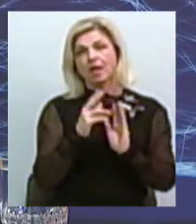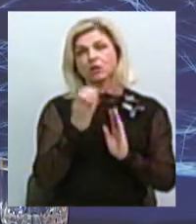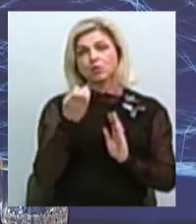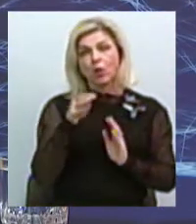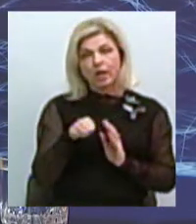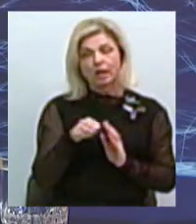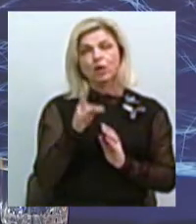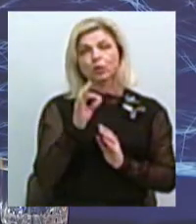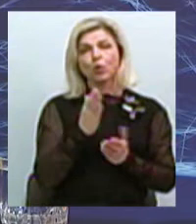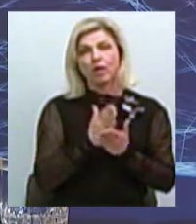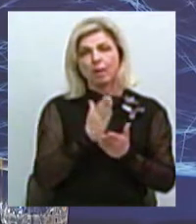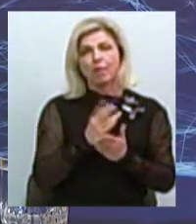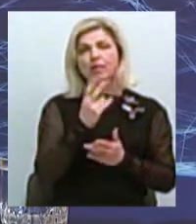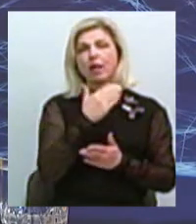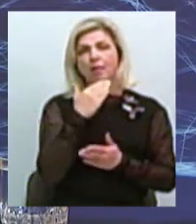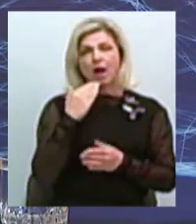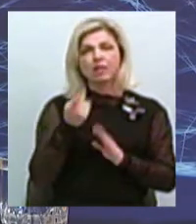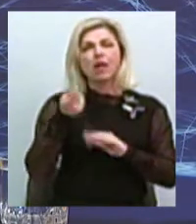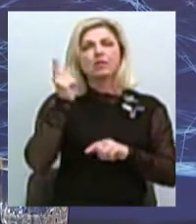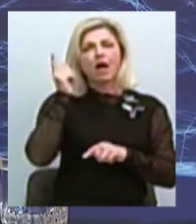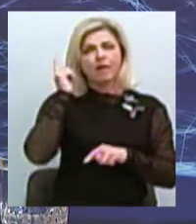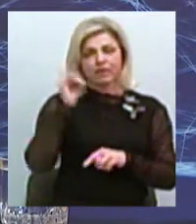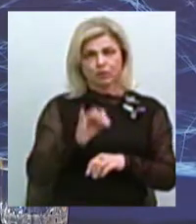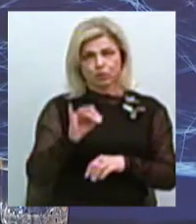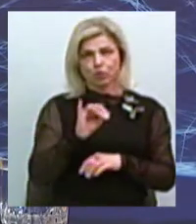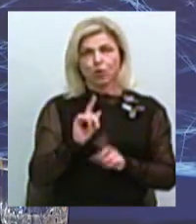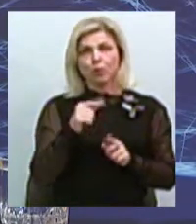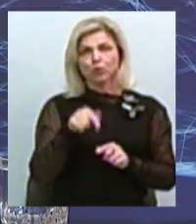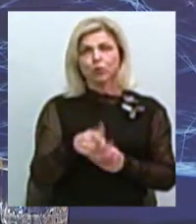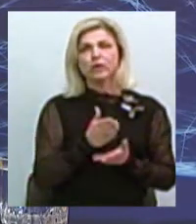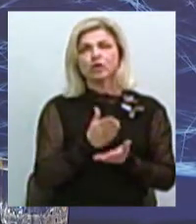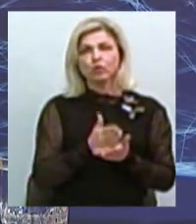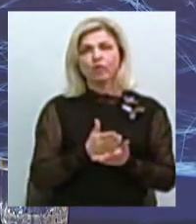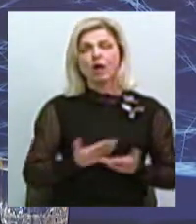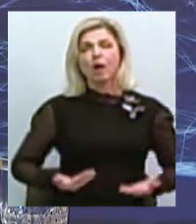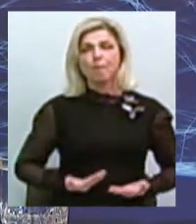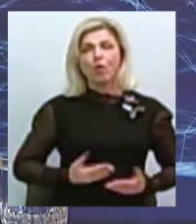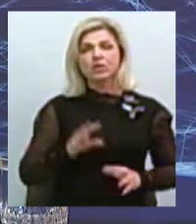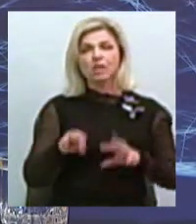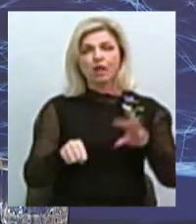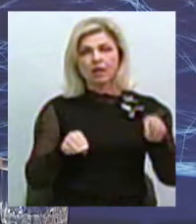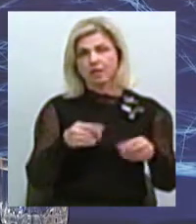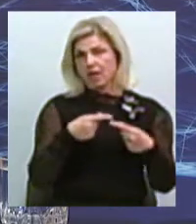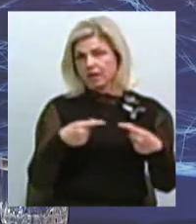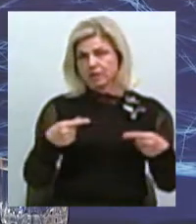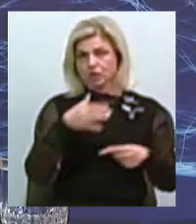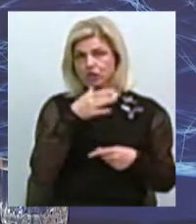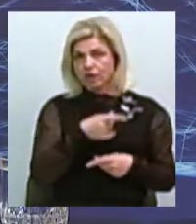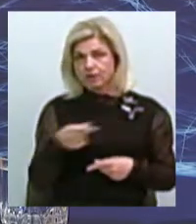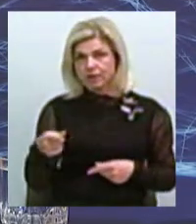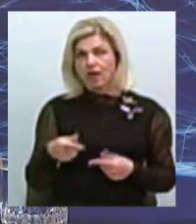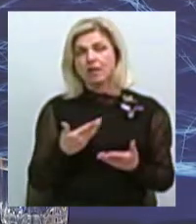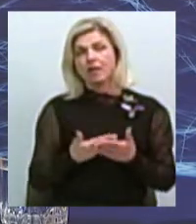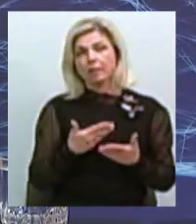він має набагатодавню історію, тому що в будь-якому випадку тут існували поселення в різні часи. І що стосується,